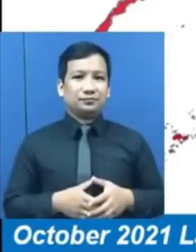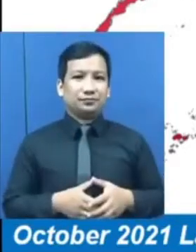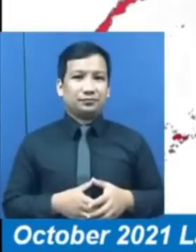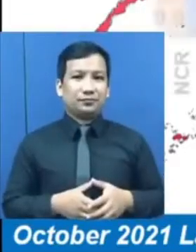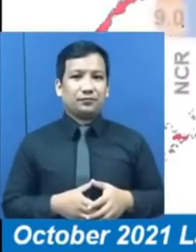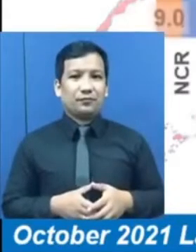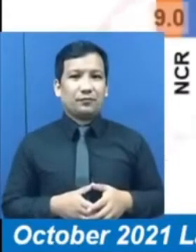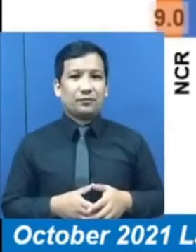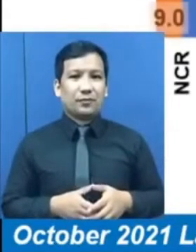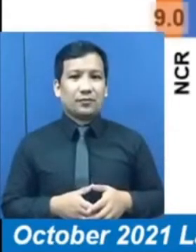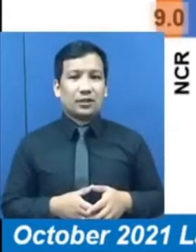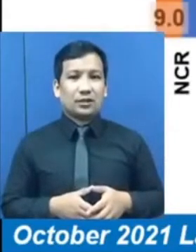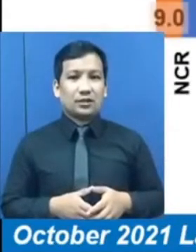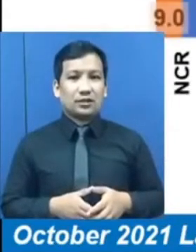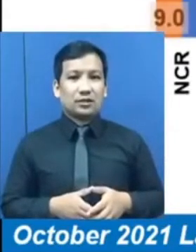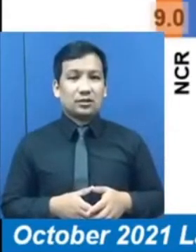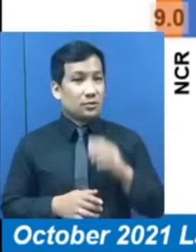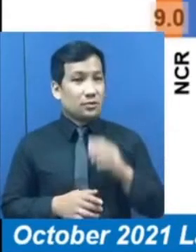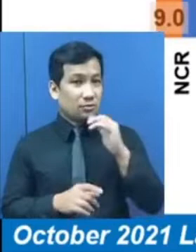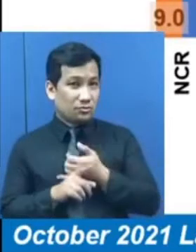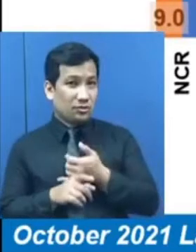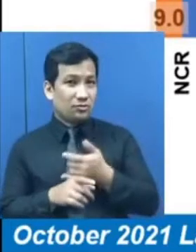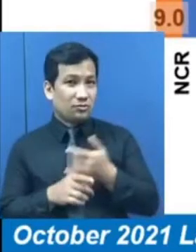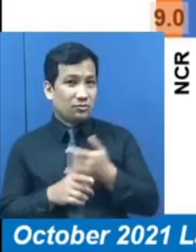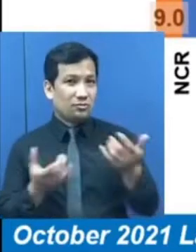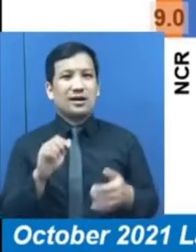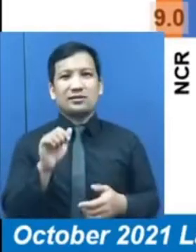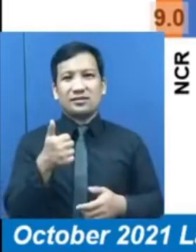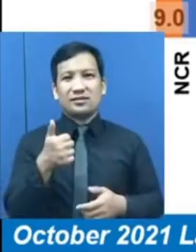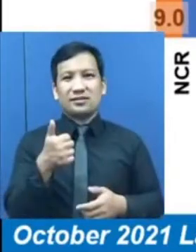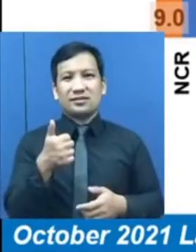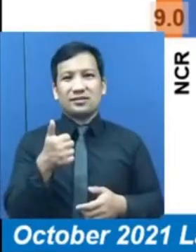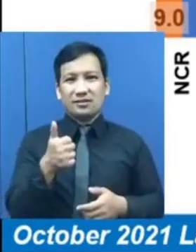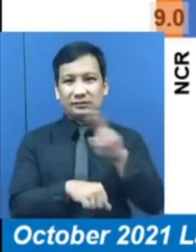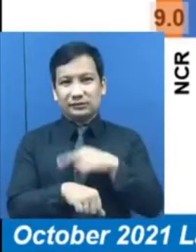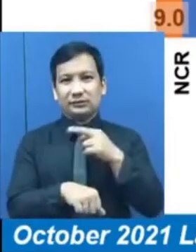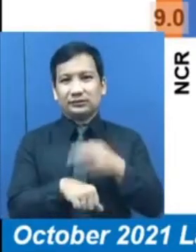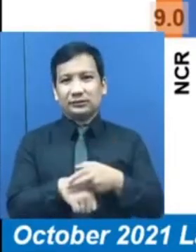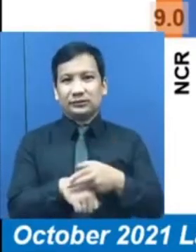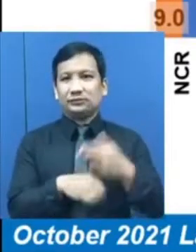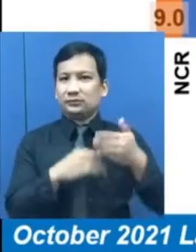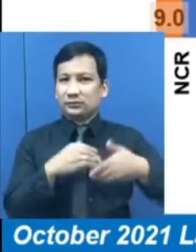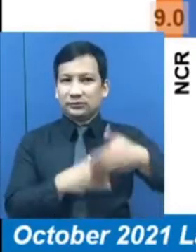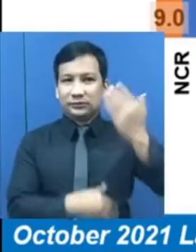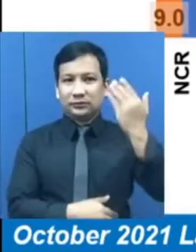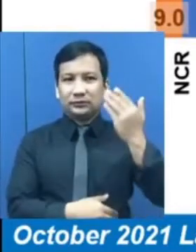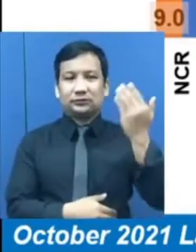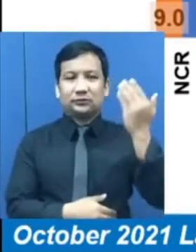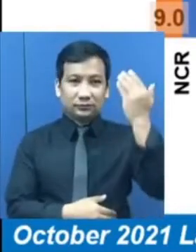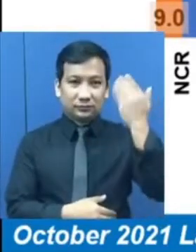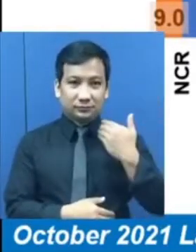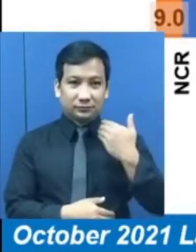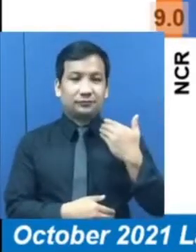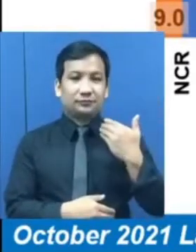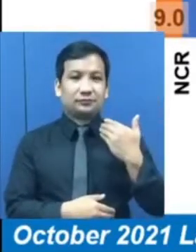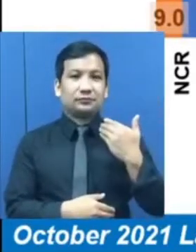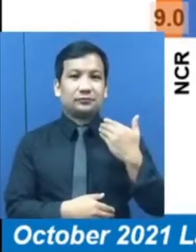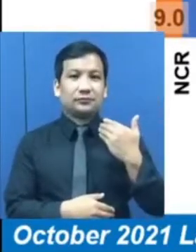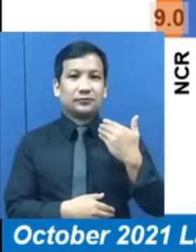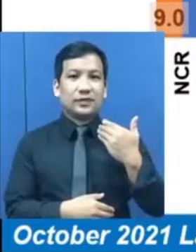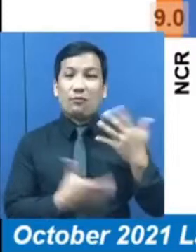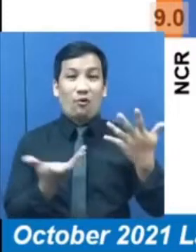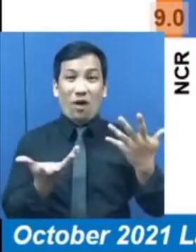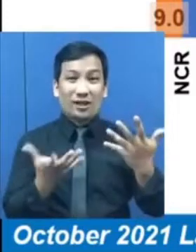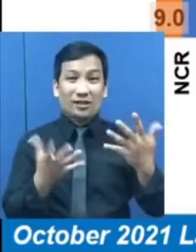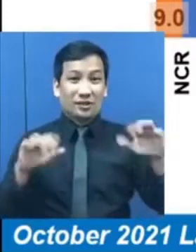Kumpara sa Hulyo 2021, 10 riyon ang nagtala ng pagtaas ng unemployment rate nitong Oktober 2021.